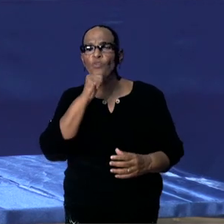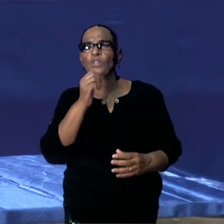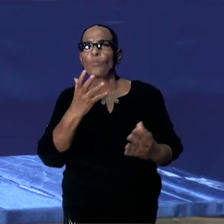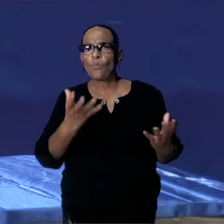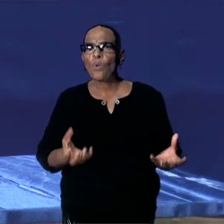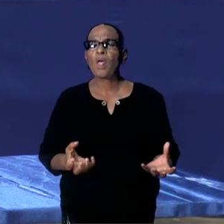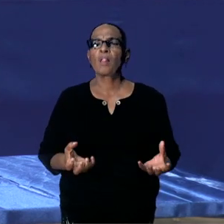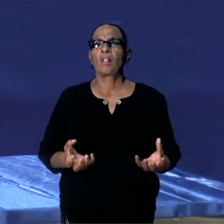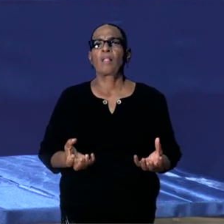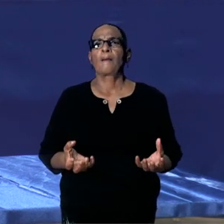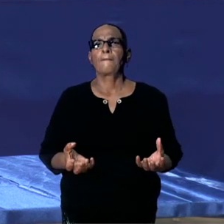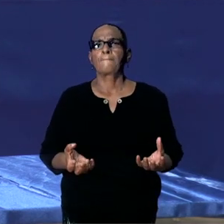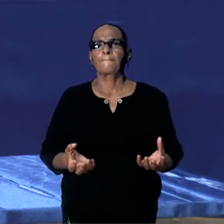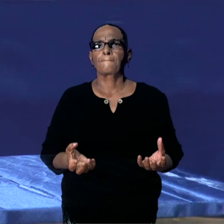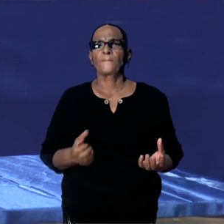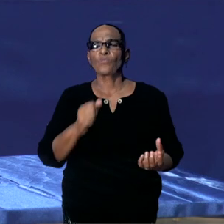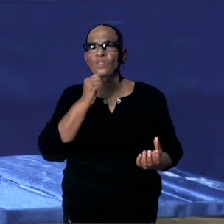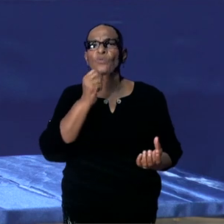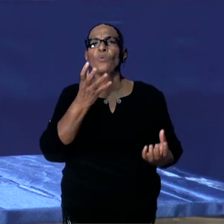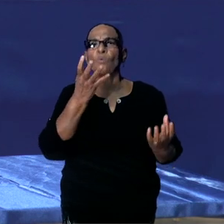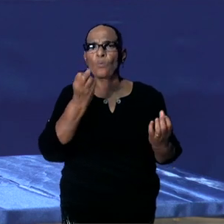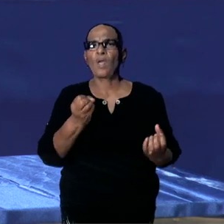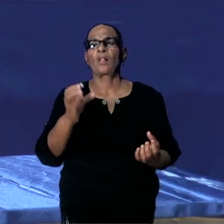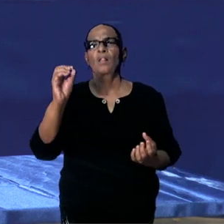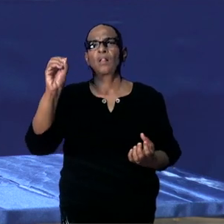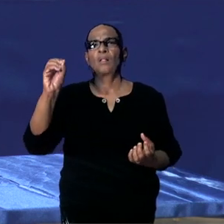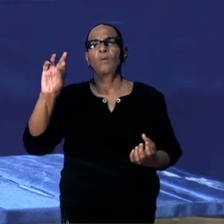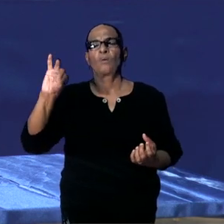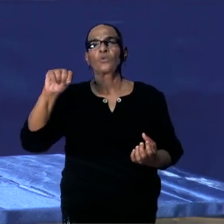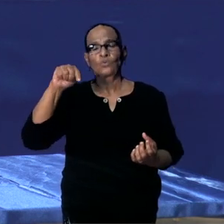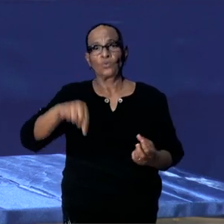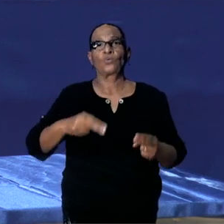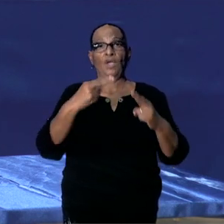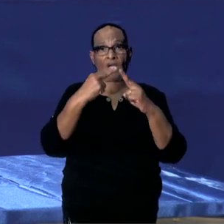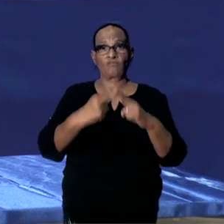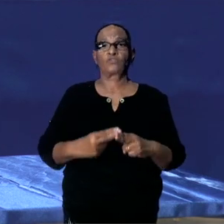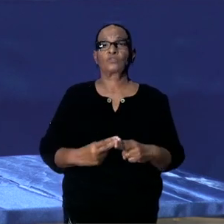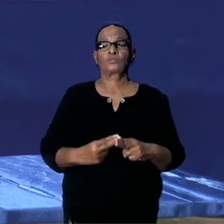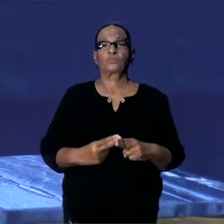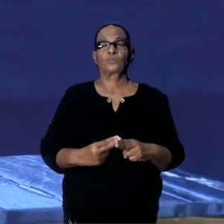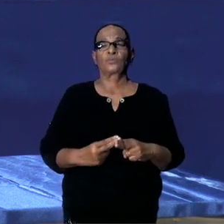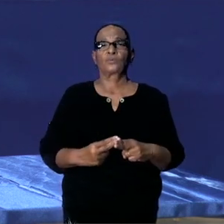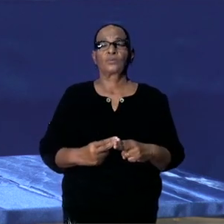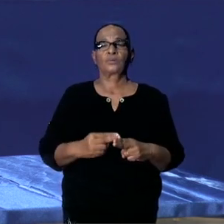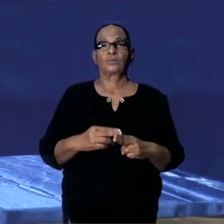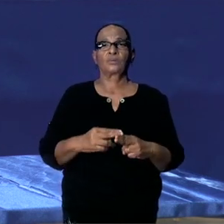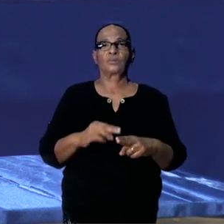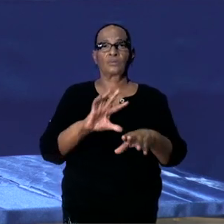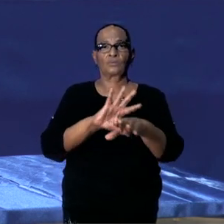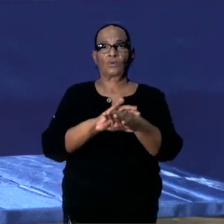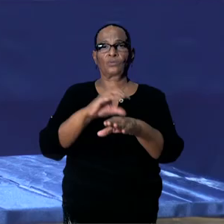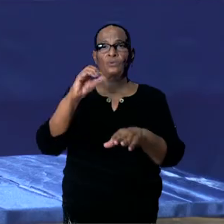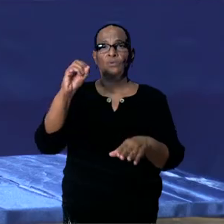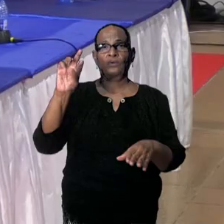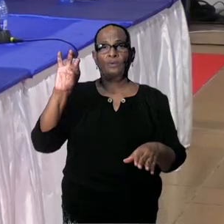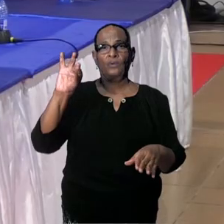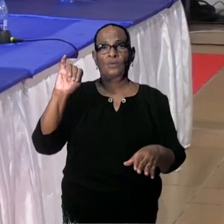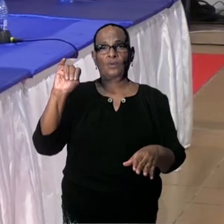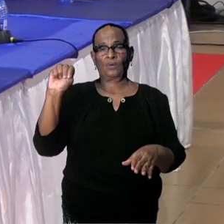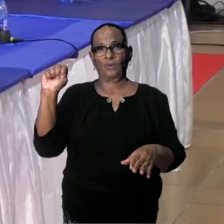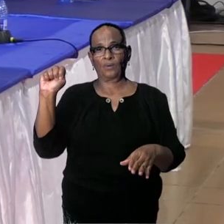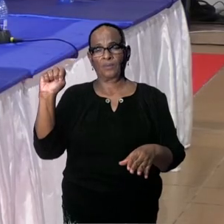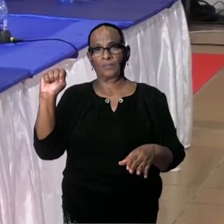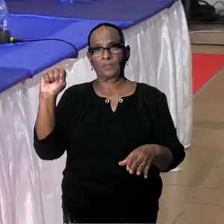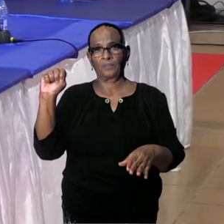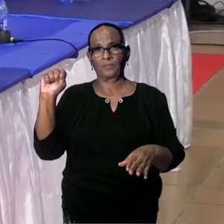hebben afgesproken nu, is dat u een, als de mensen de